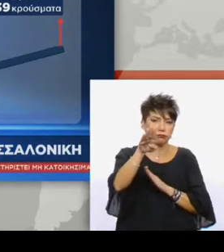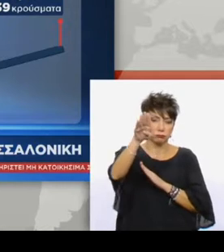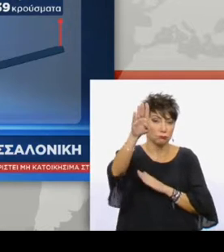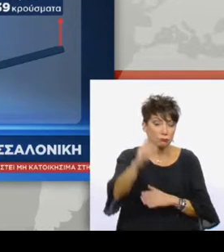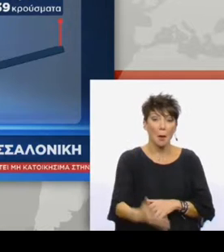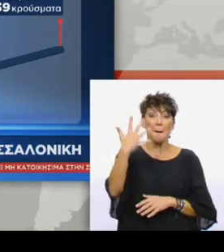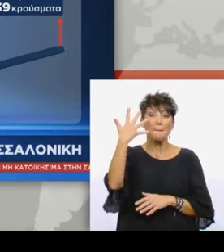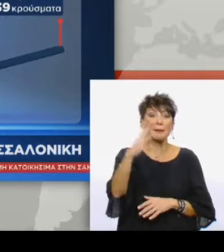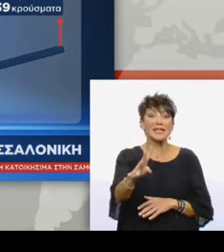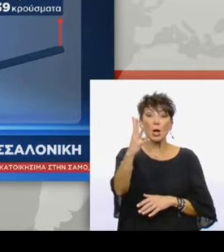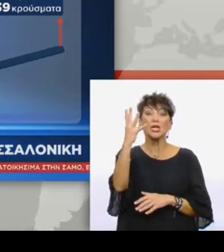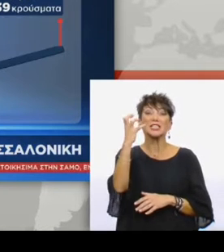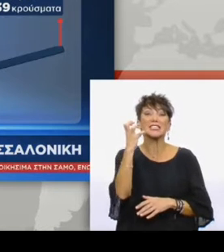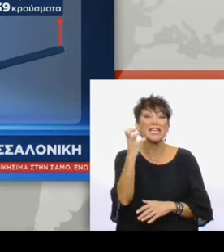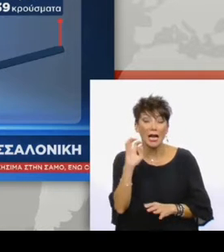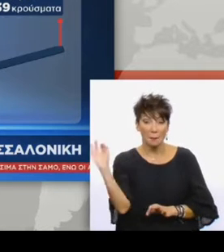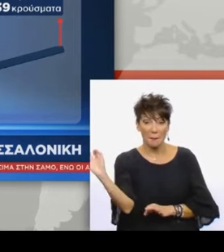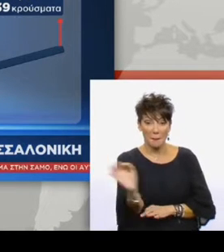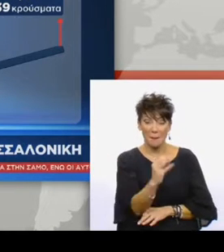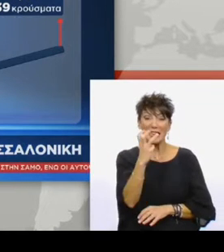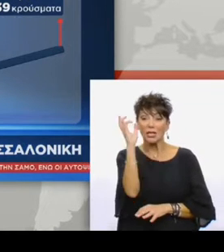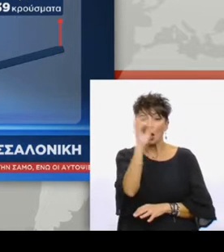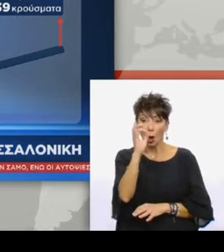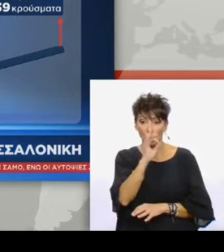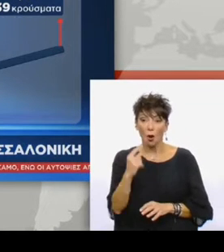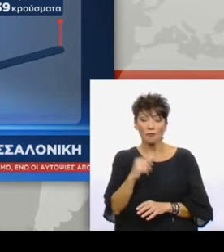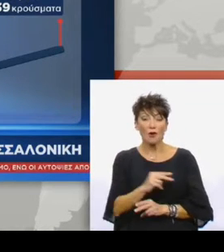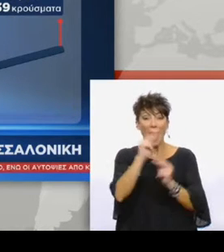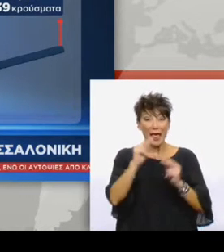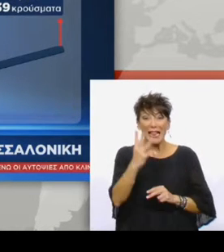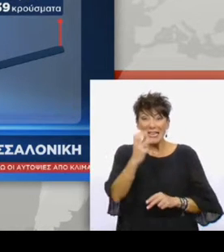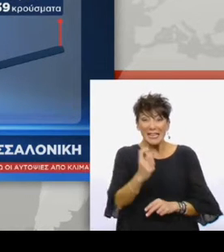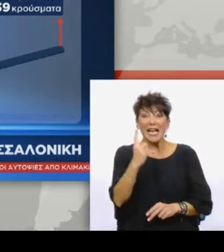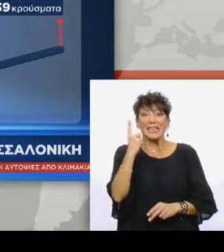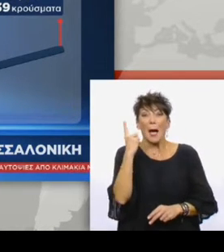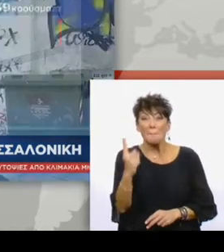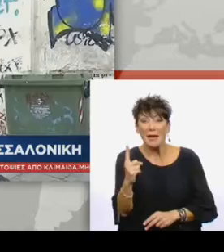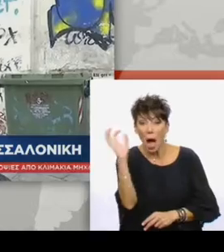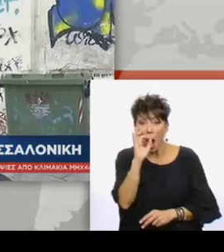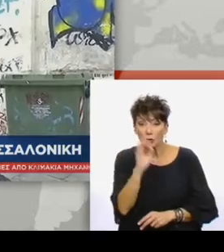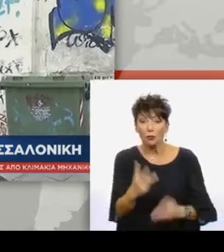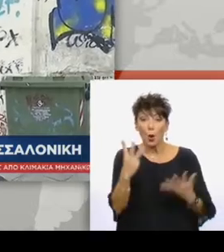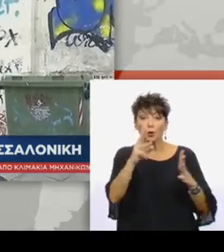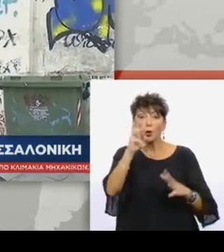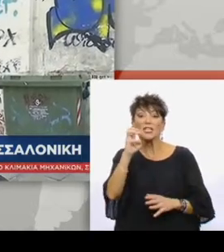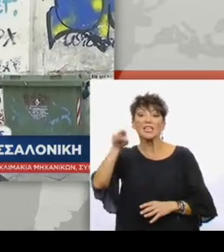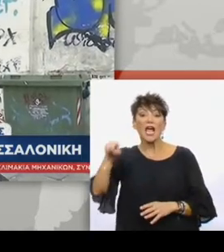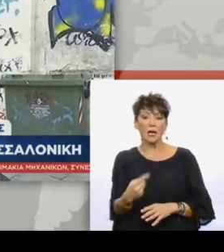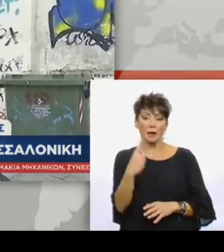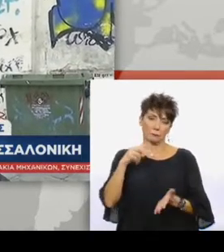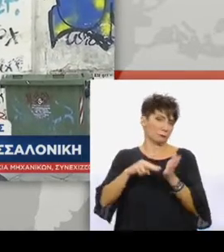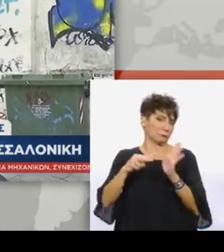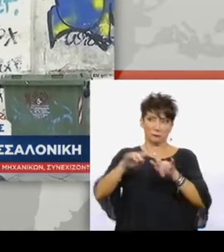κρούσματα να καταγράφονται στις 30 Οκτωβρίου και 839 στις 31 του περασμένου μήνα. Εύκολο να κλείνεις, αλλά